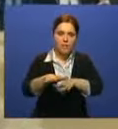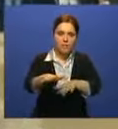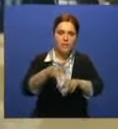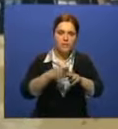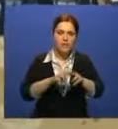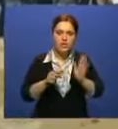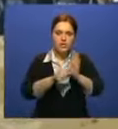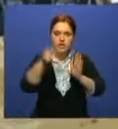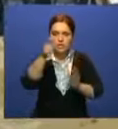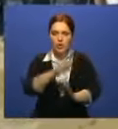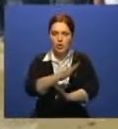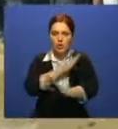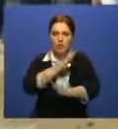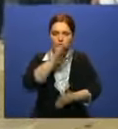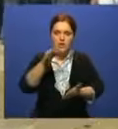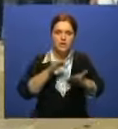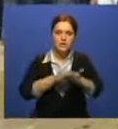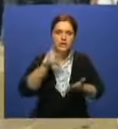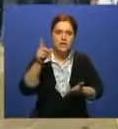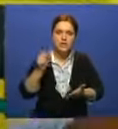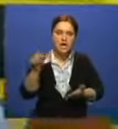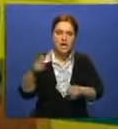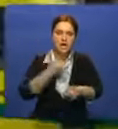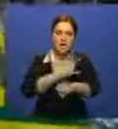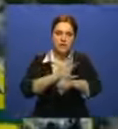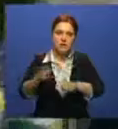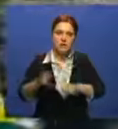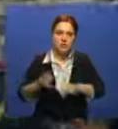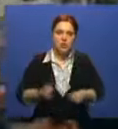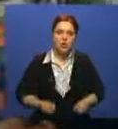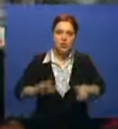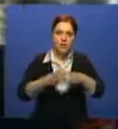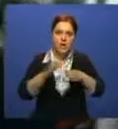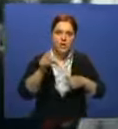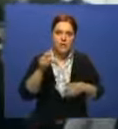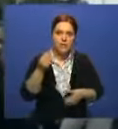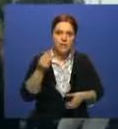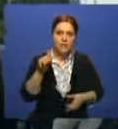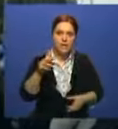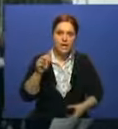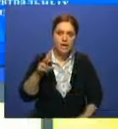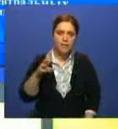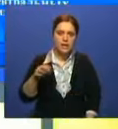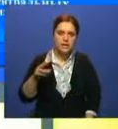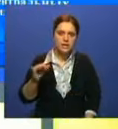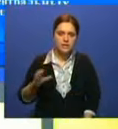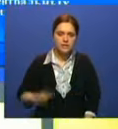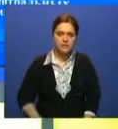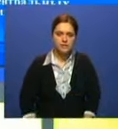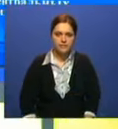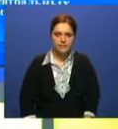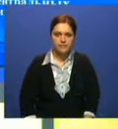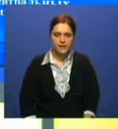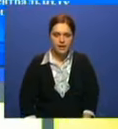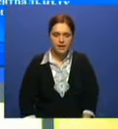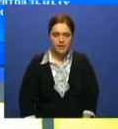человек. Ответственность за теракт взяла на себя экстремистская группировка «Ансар-Бейт-Аль-Магдис». К другим